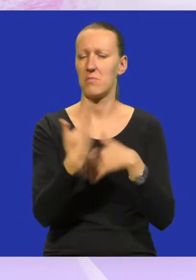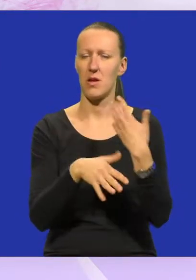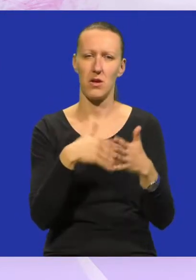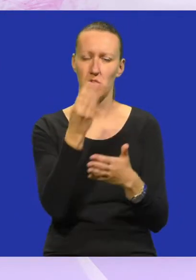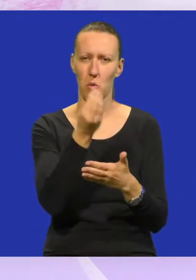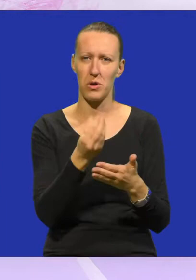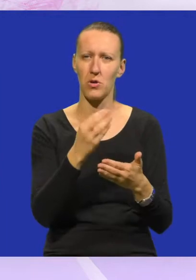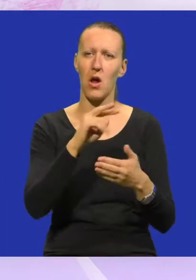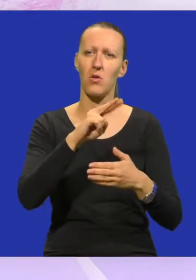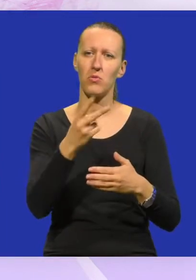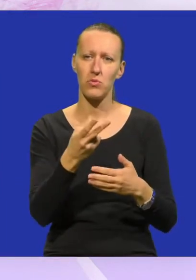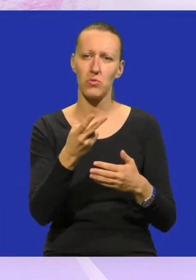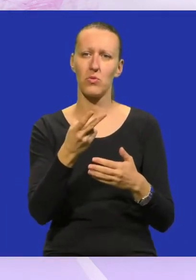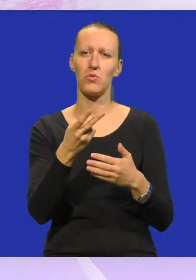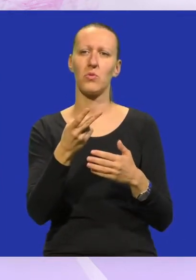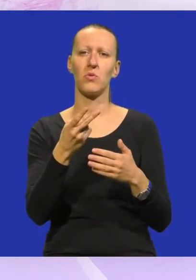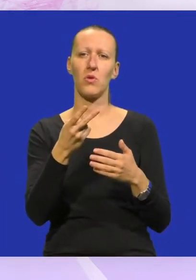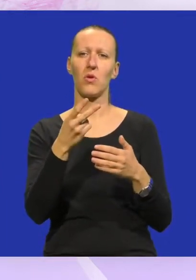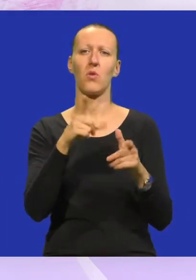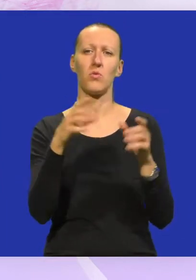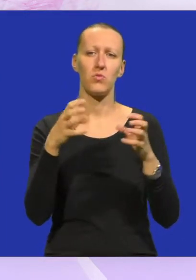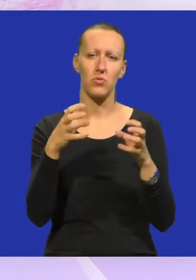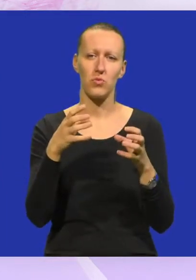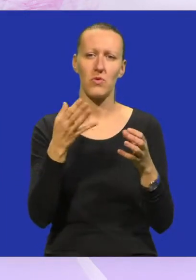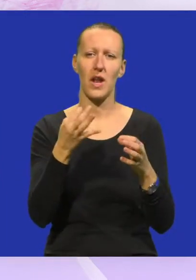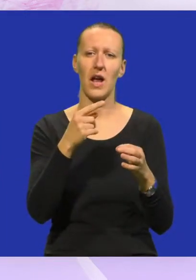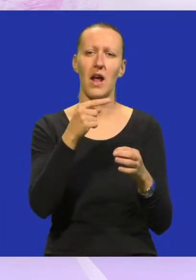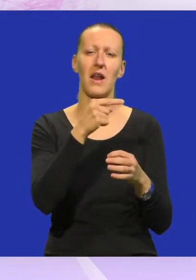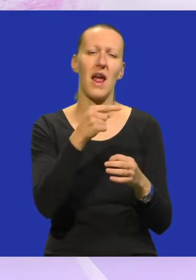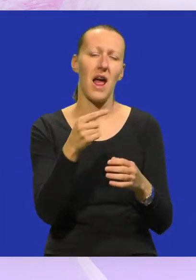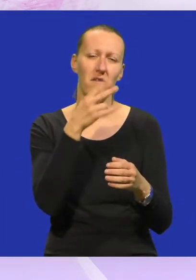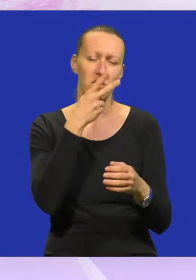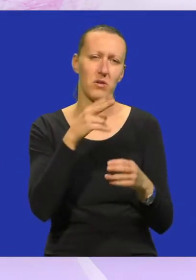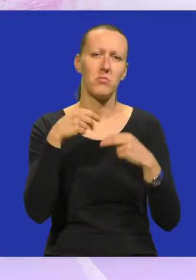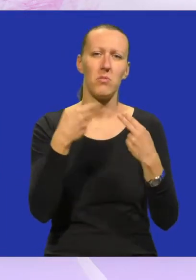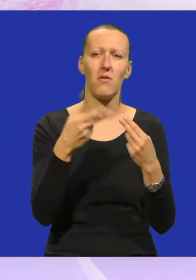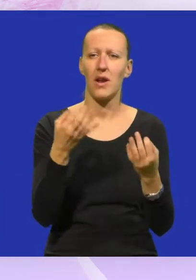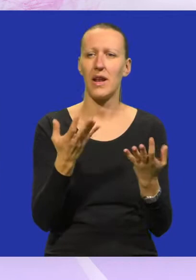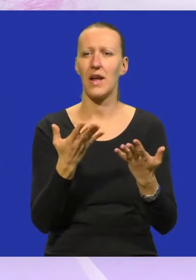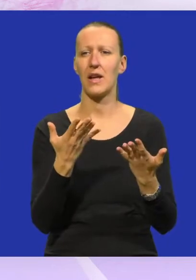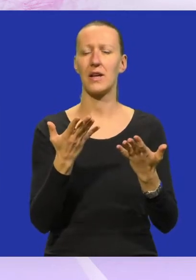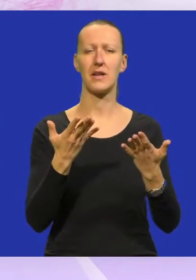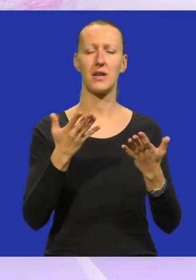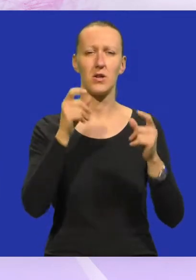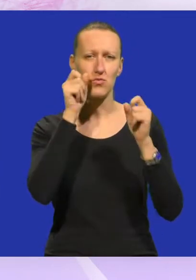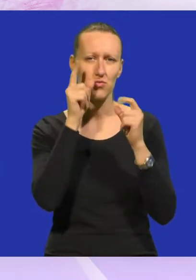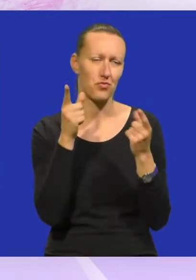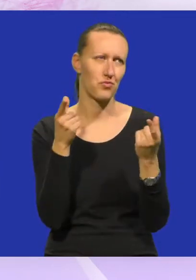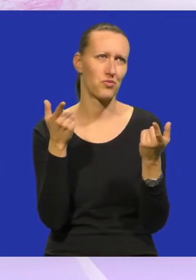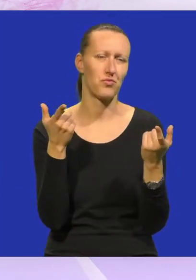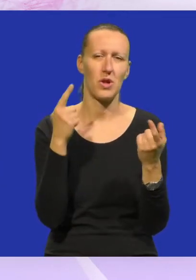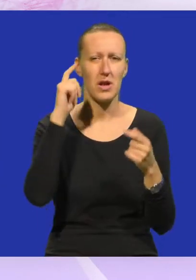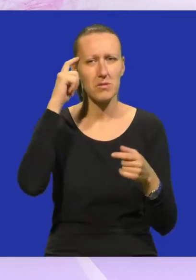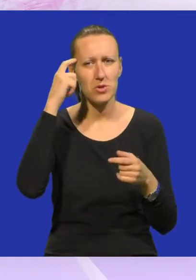druge strane se pojavljuje u društvu i neka negativna tendencija, povratak nekim čudnovatim